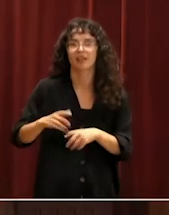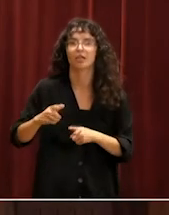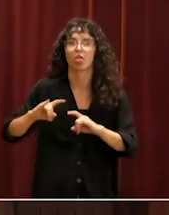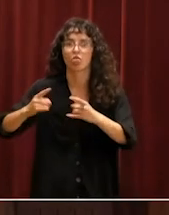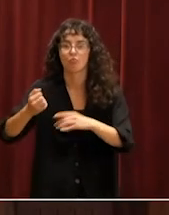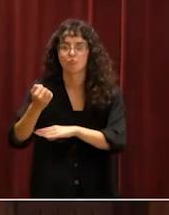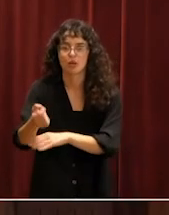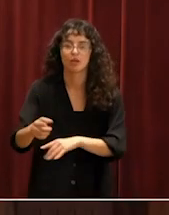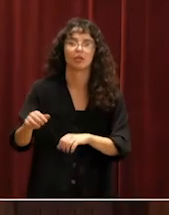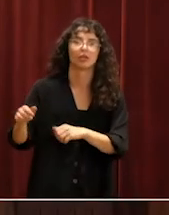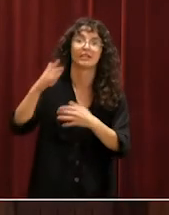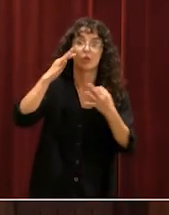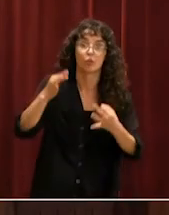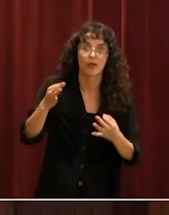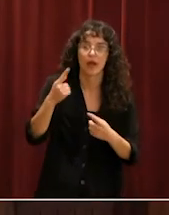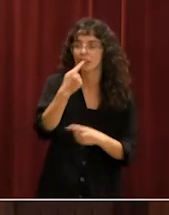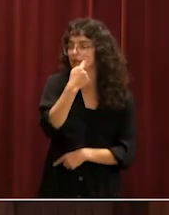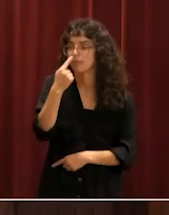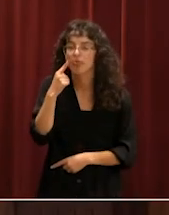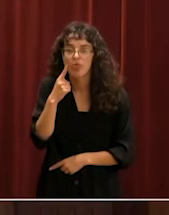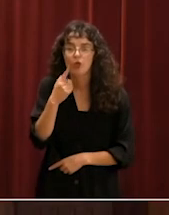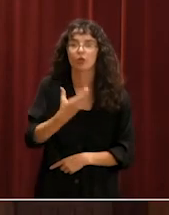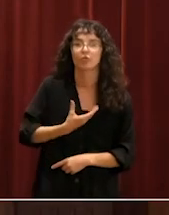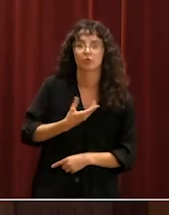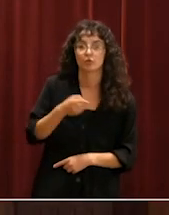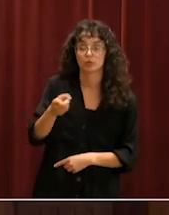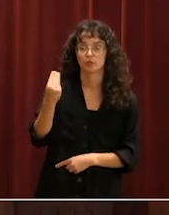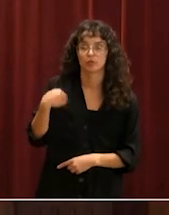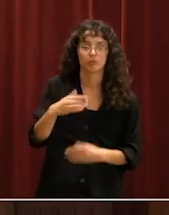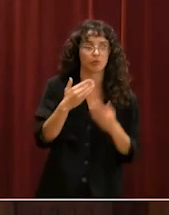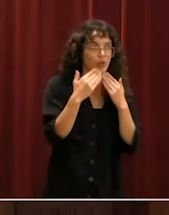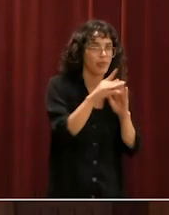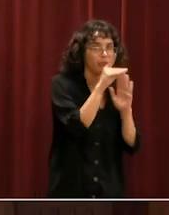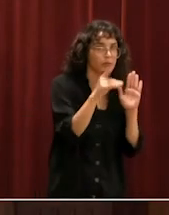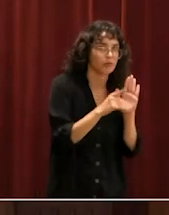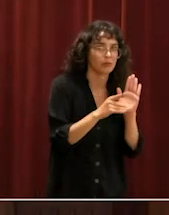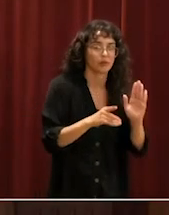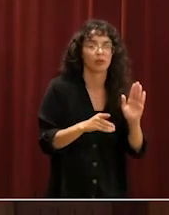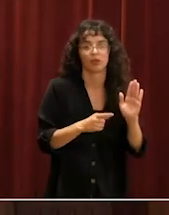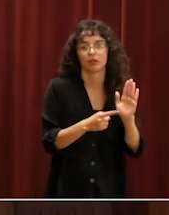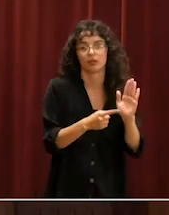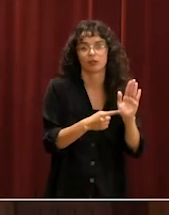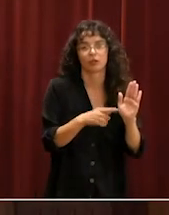i conscienciació en els municipis bai la tutela d'aquest decret de turisme responsable. Institut Cartogràfic Geològic Eb communication Gràcies.